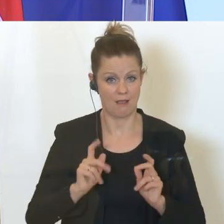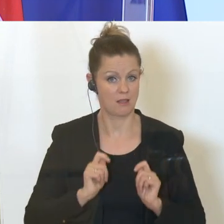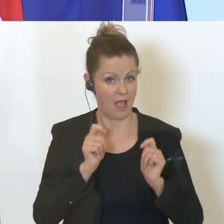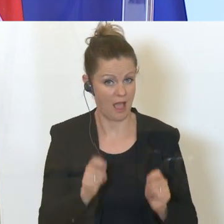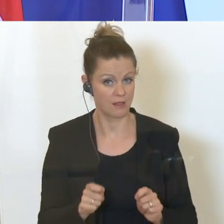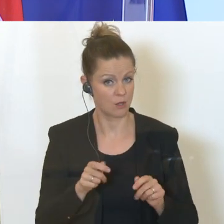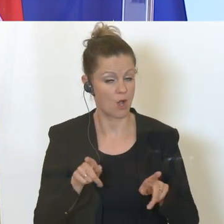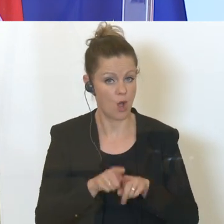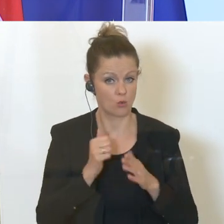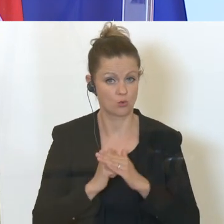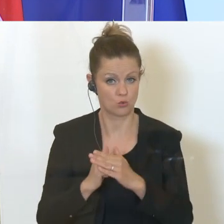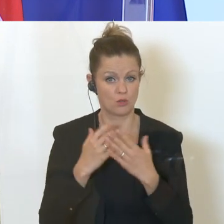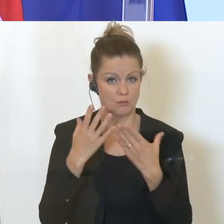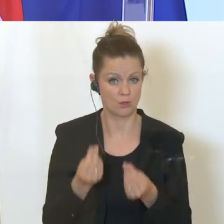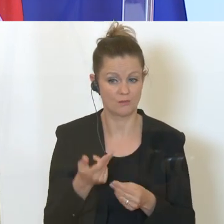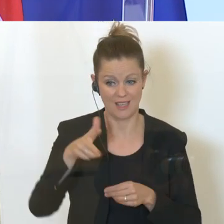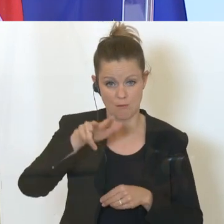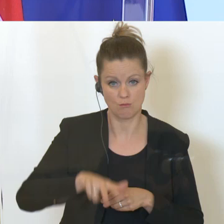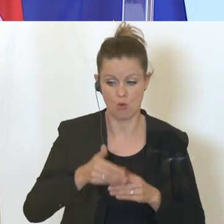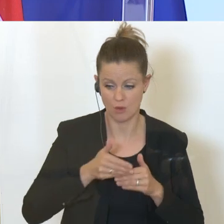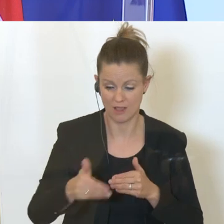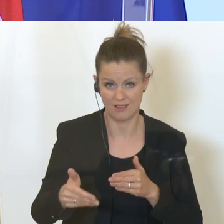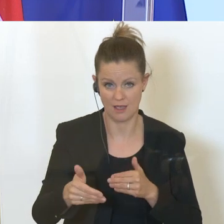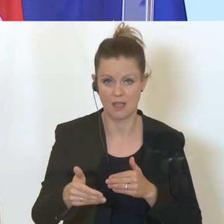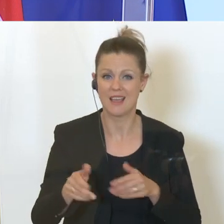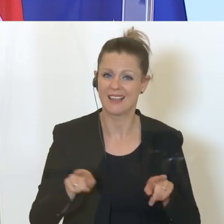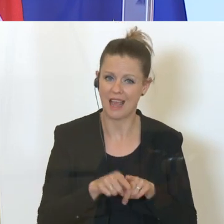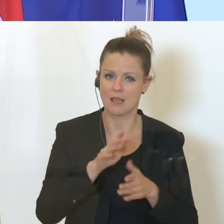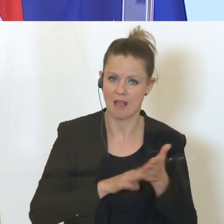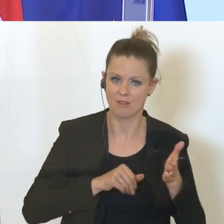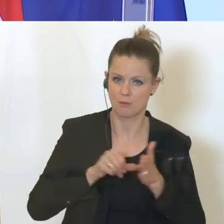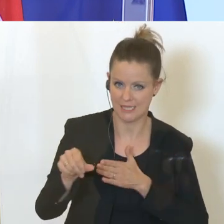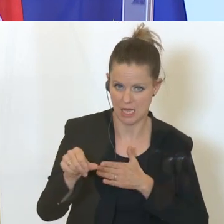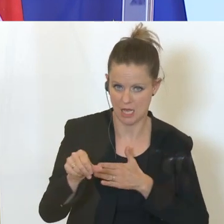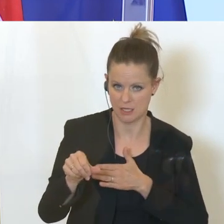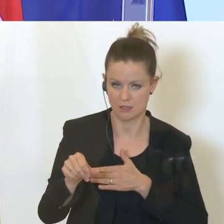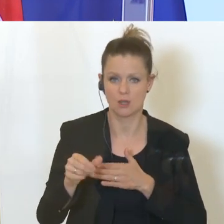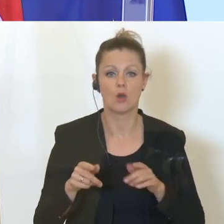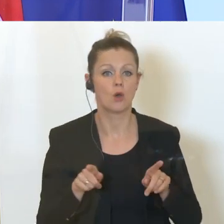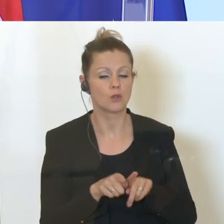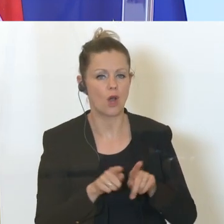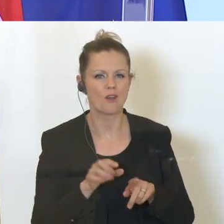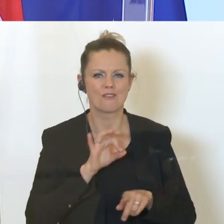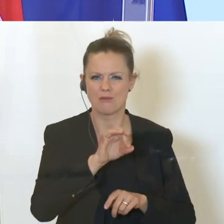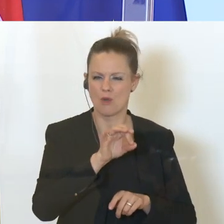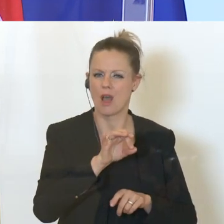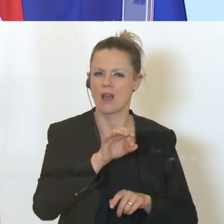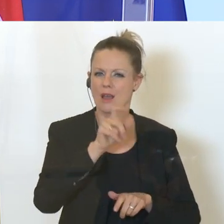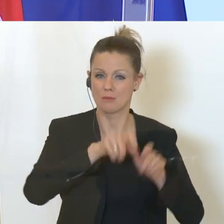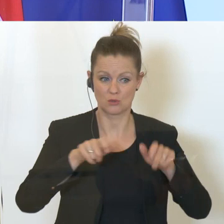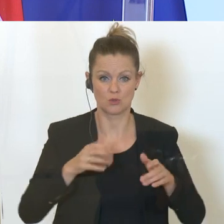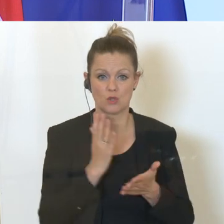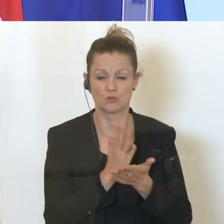bekommen hier Unterstützung für drei Monate am Beginn ausbezahlt. Und zugleich auch für jene, die sich bereits in der